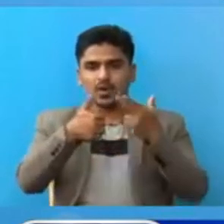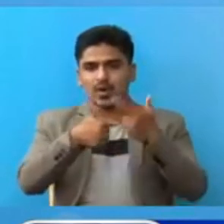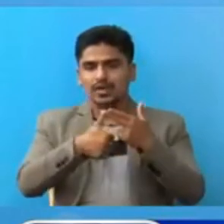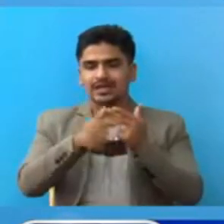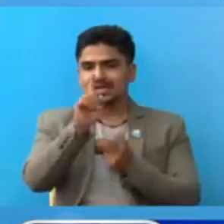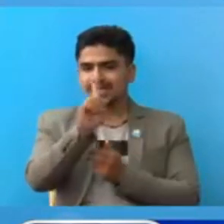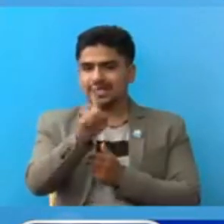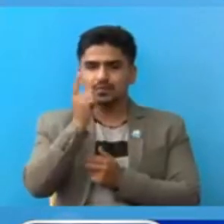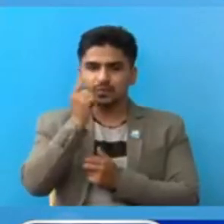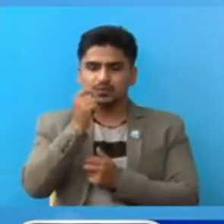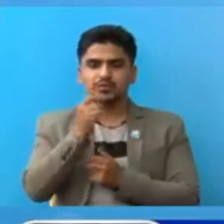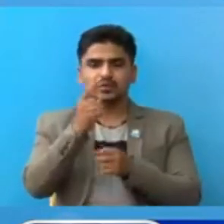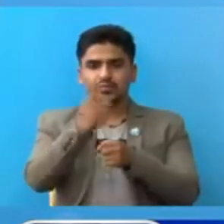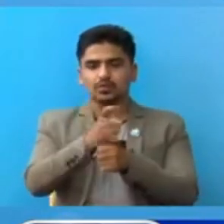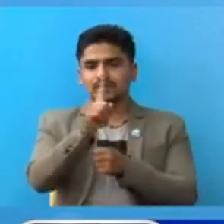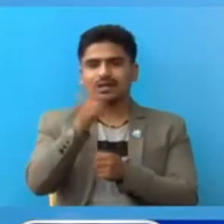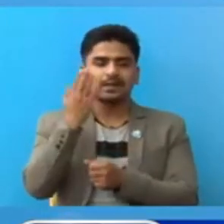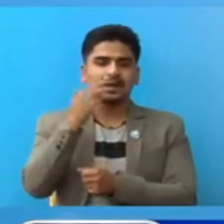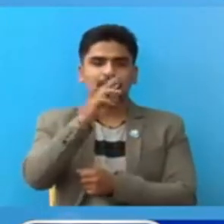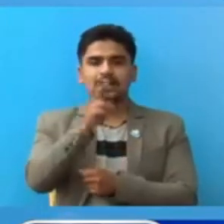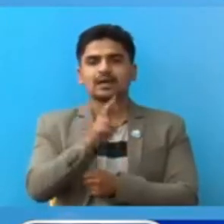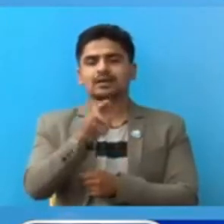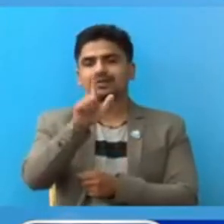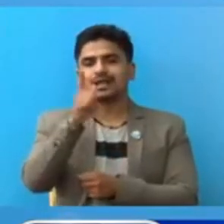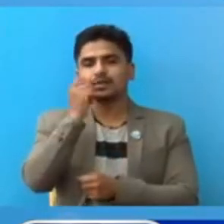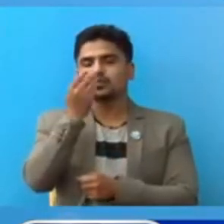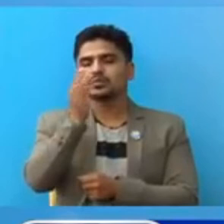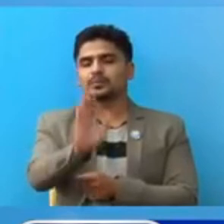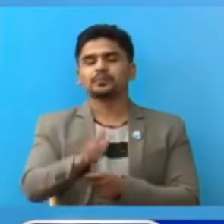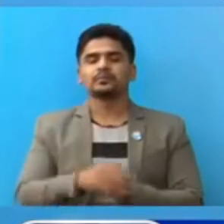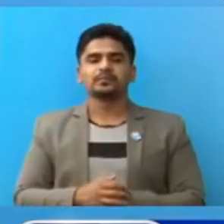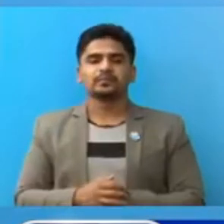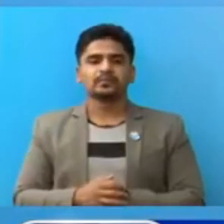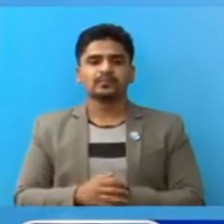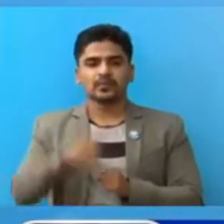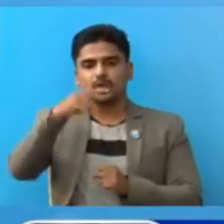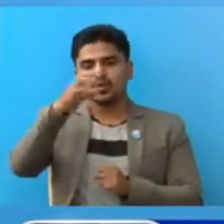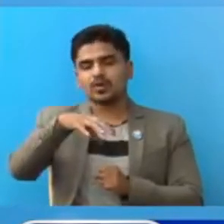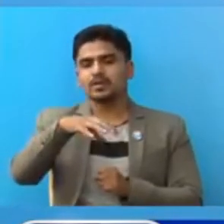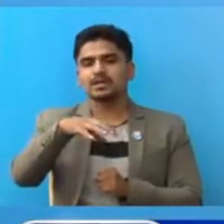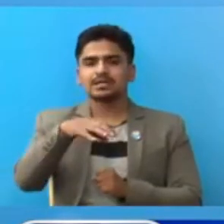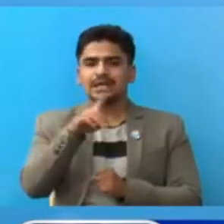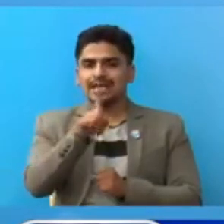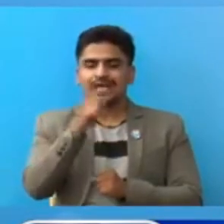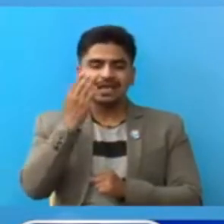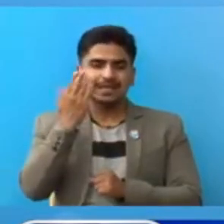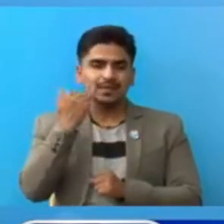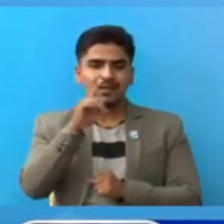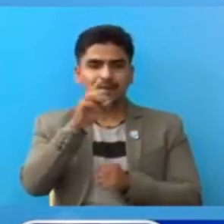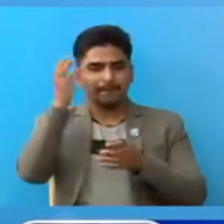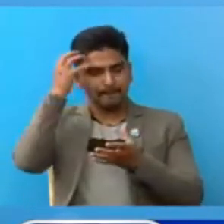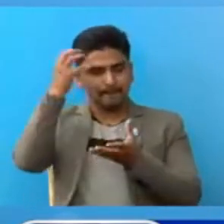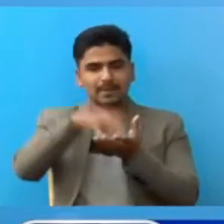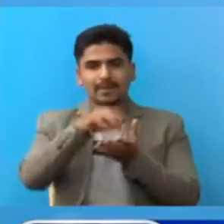का एक पुरूस र गुल्मी का एक महिला र सात पुरूस नोंचा नौल पराशी का एक महिला र पालपा